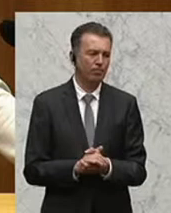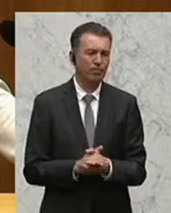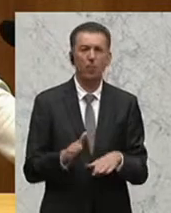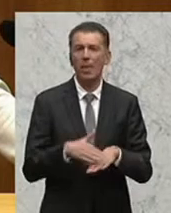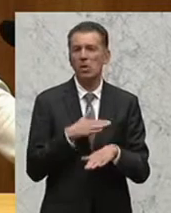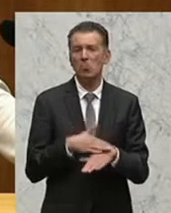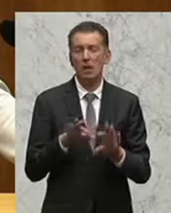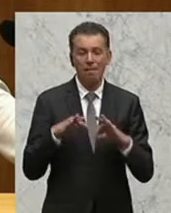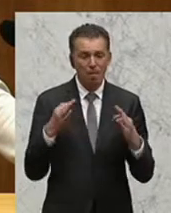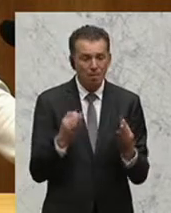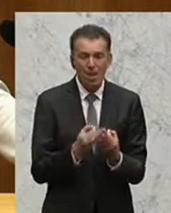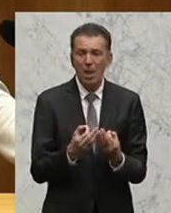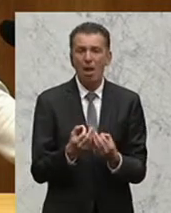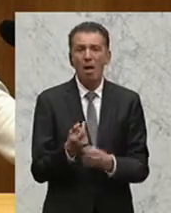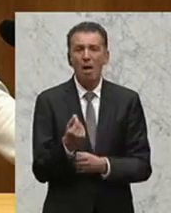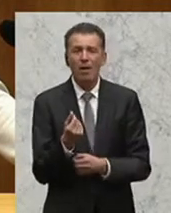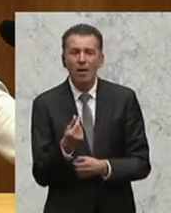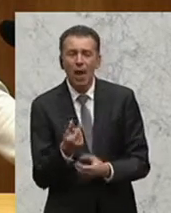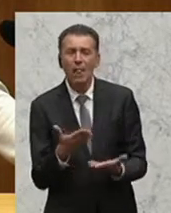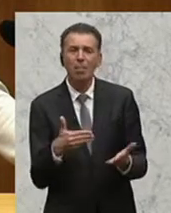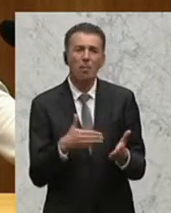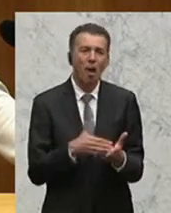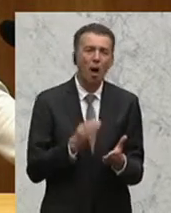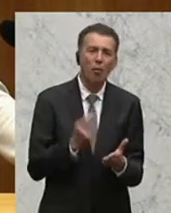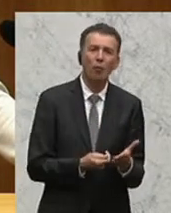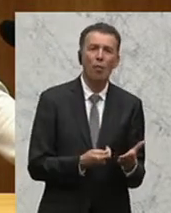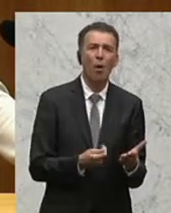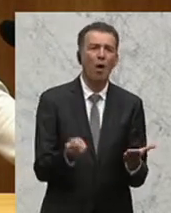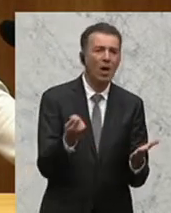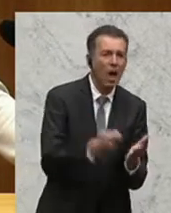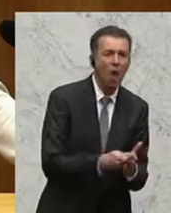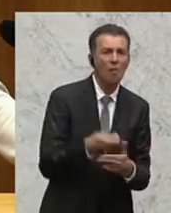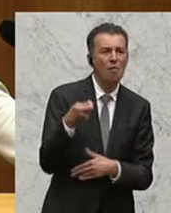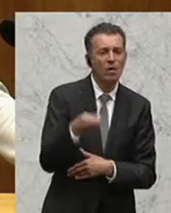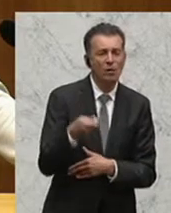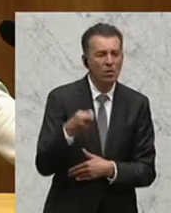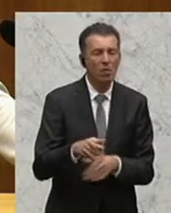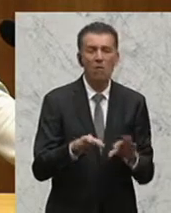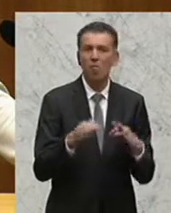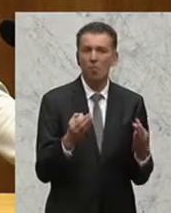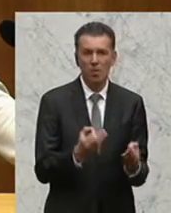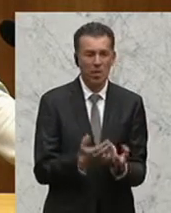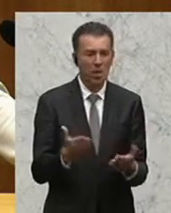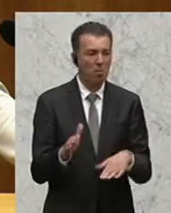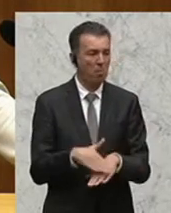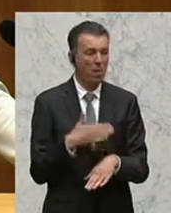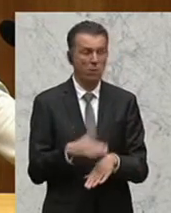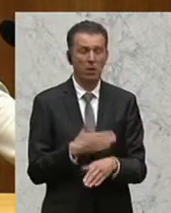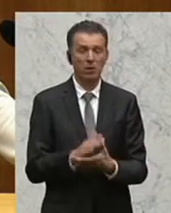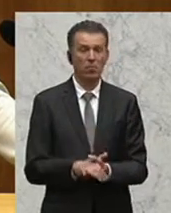Familie Geld braucht, um sich etwas anzuschaffen, um eine Investition zu tätigen und diese Familie bekommt aber beispielsweise